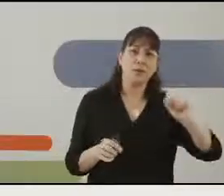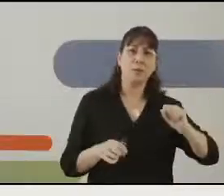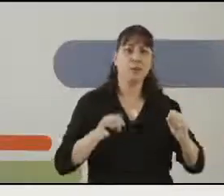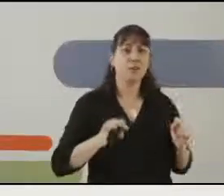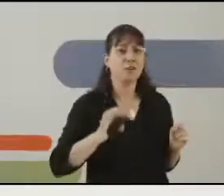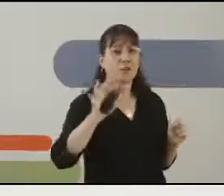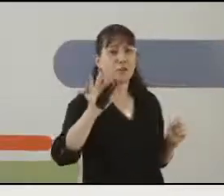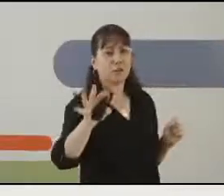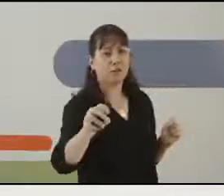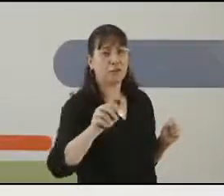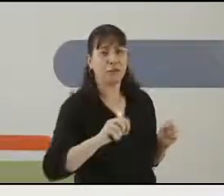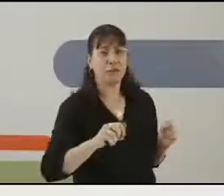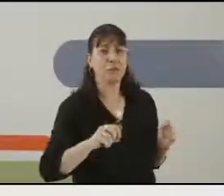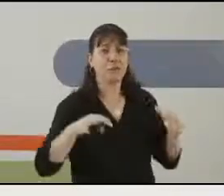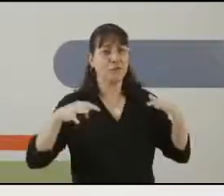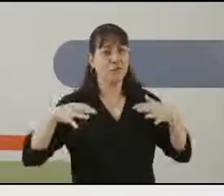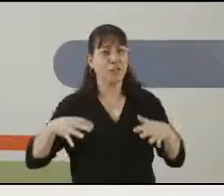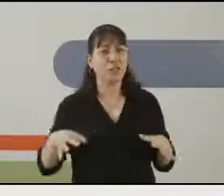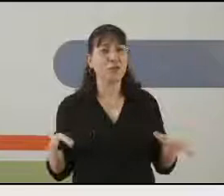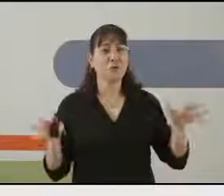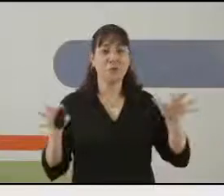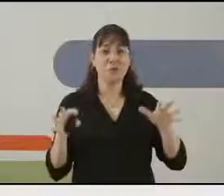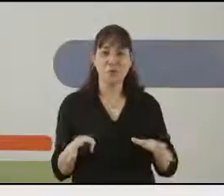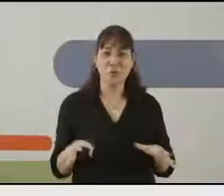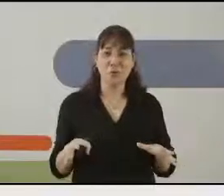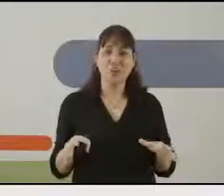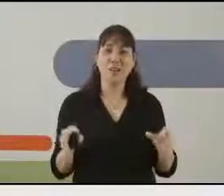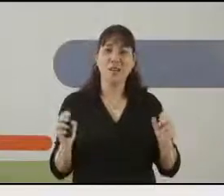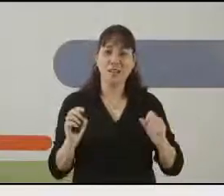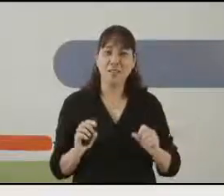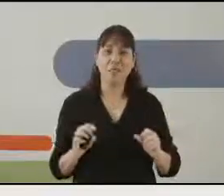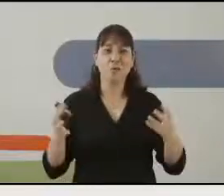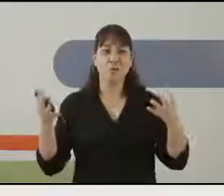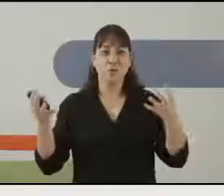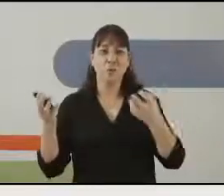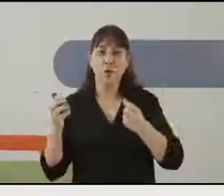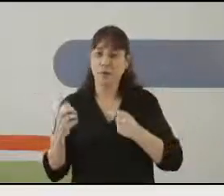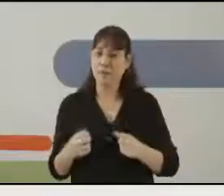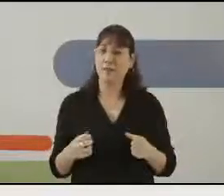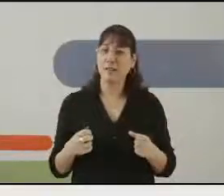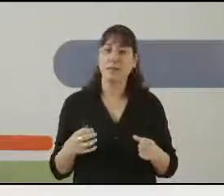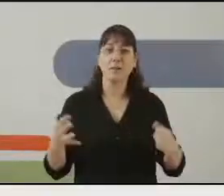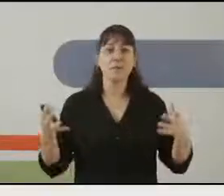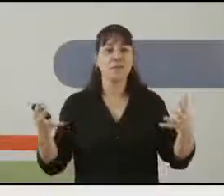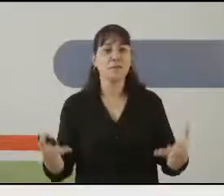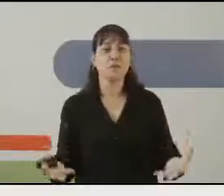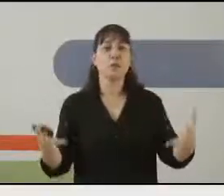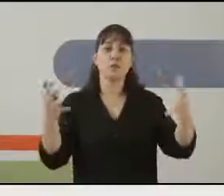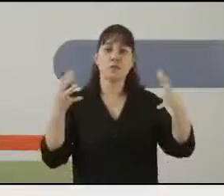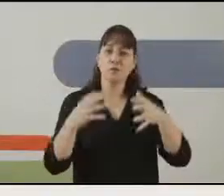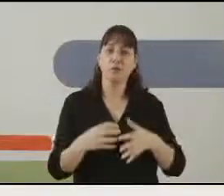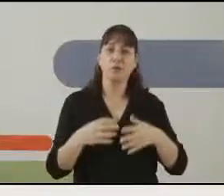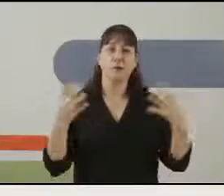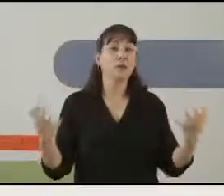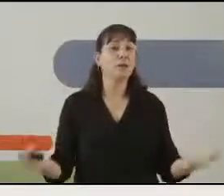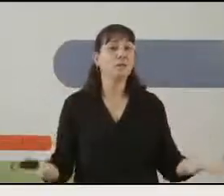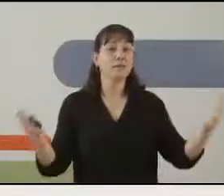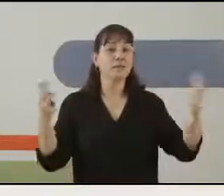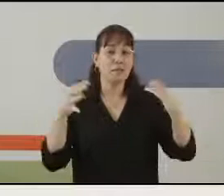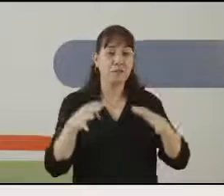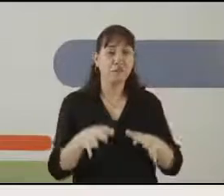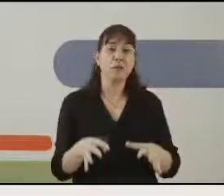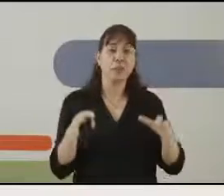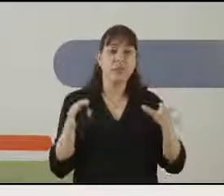את הדגים, ואיפה התבלינים. וכשאנחנו עוברים בשוק, אנחנו בוחרים את הדברים, ואוספים אותם,